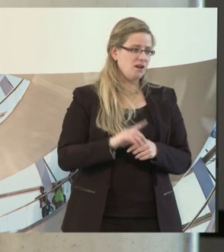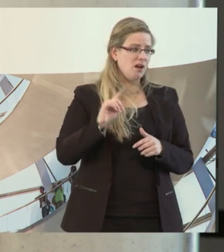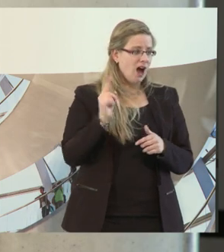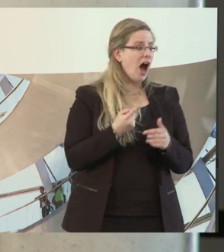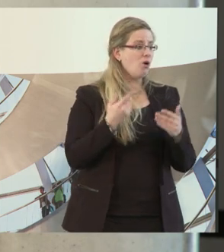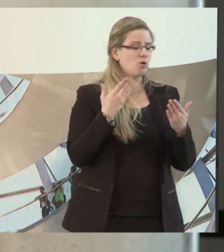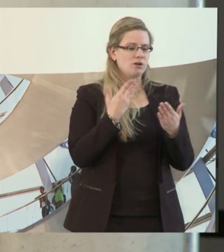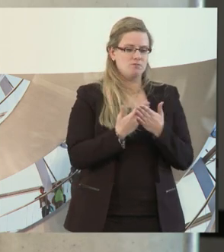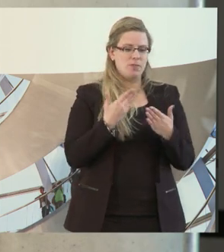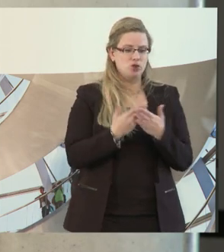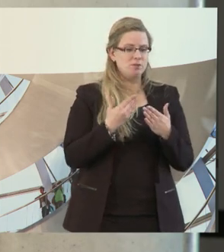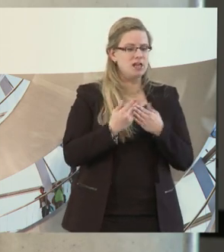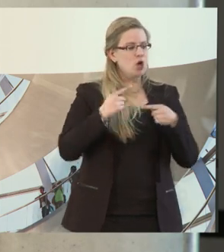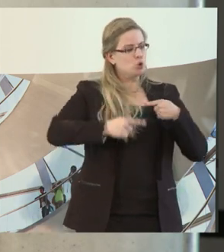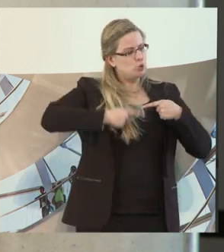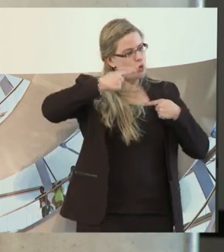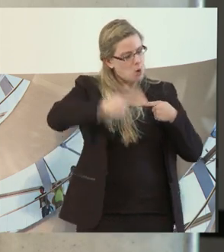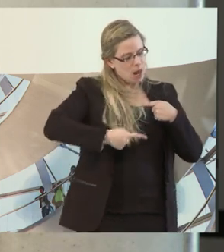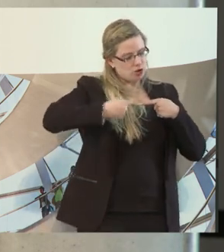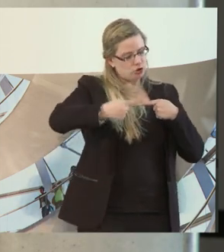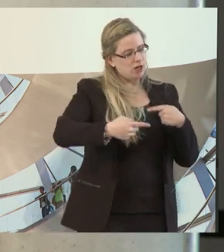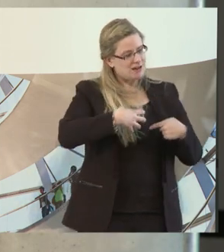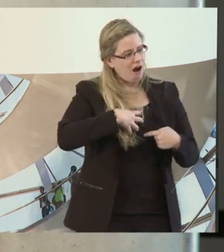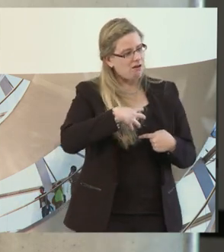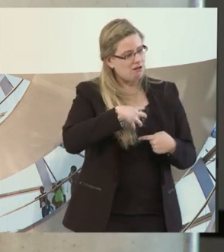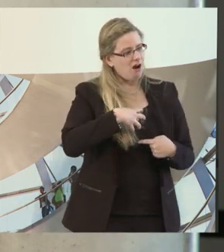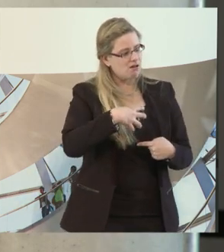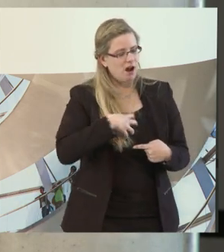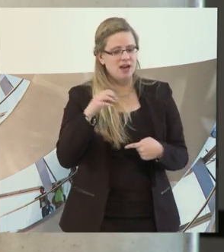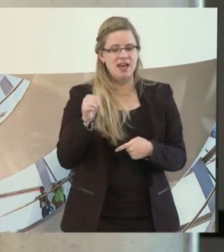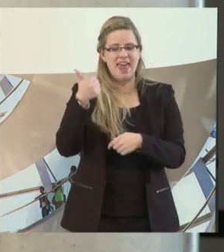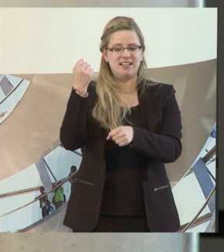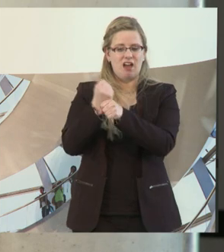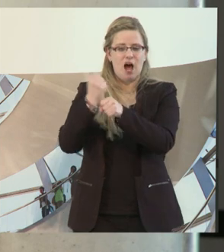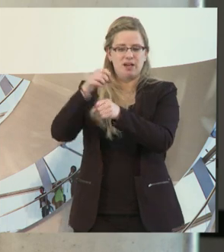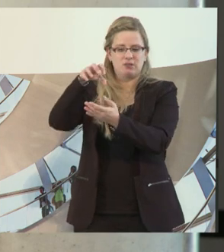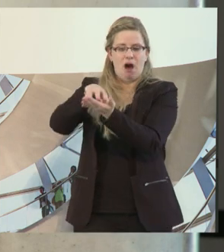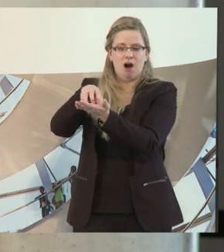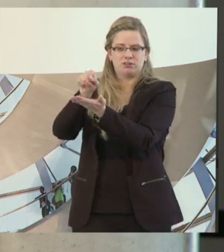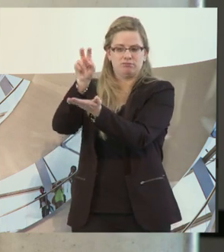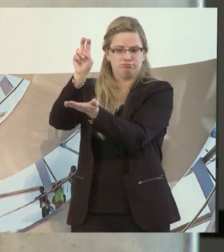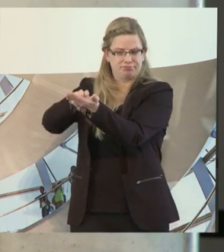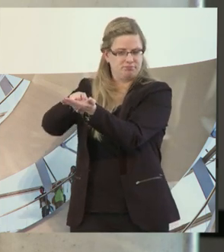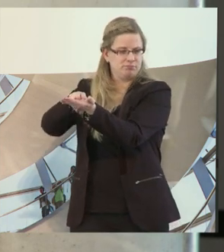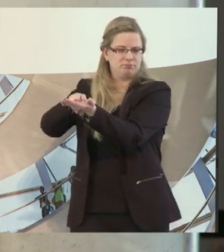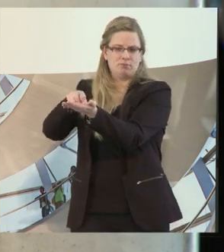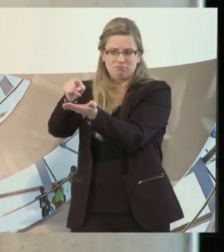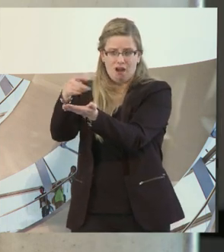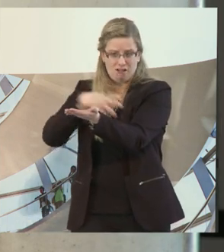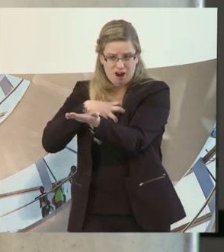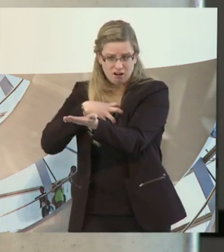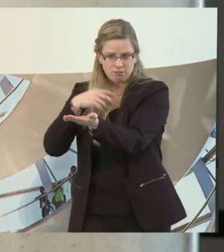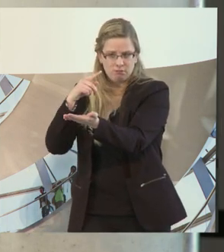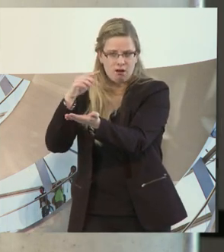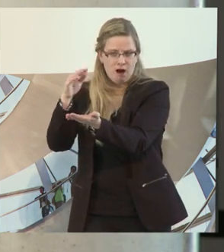auch eine psychische Erkrankung erleiden, eher aus dem ersten Arbeitsmarkt rausdrängen und die vielleicht dann irgendwann eine